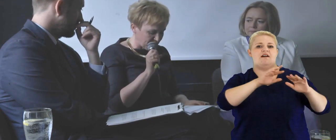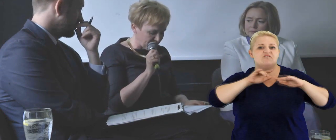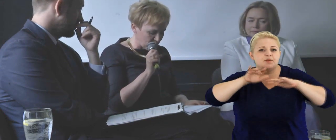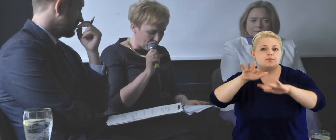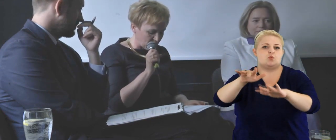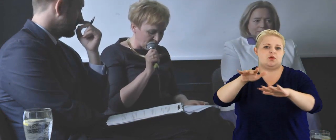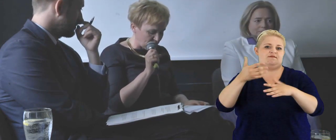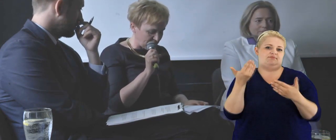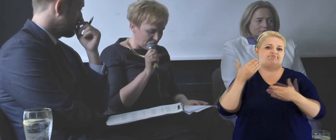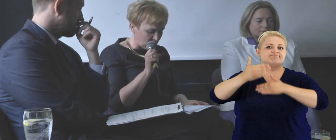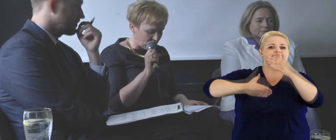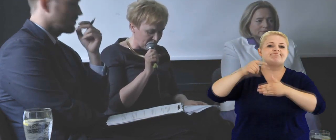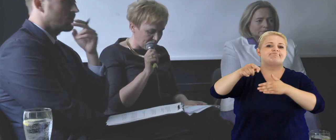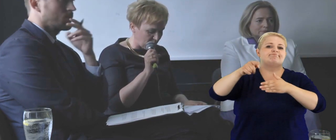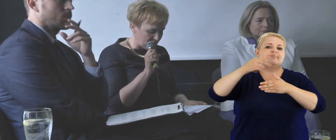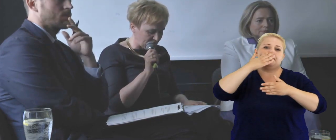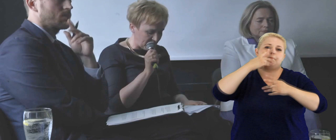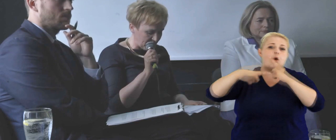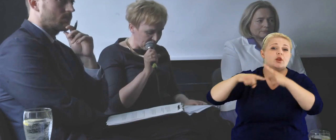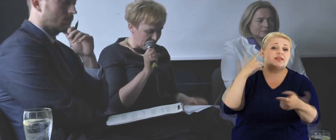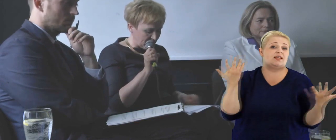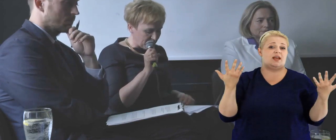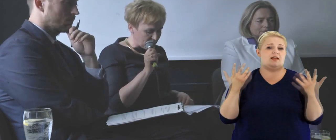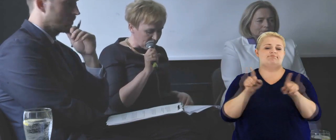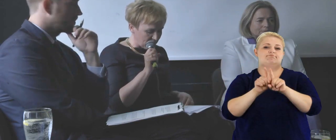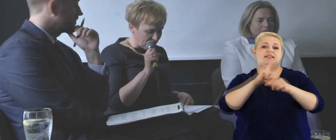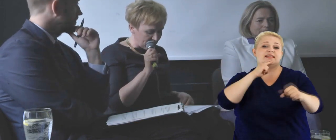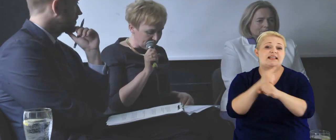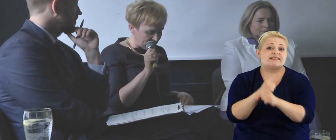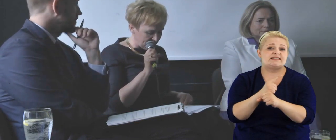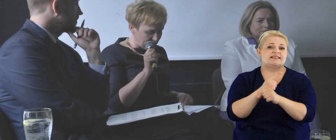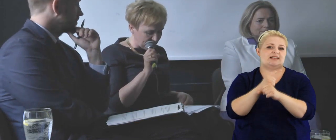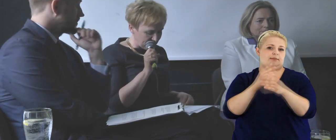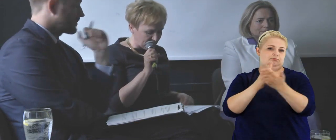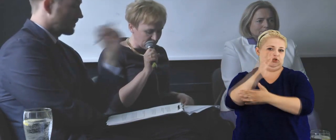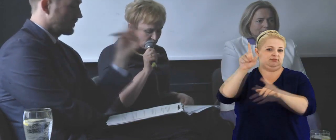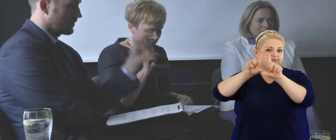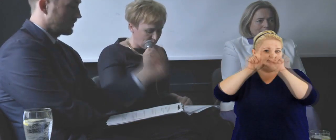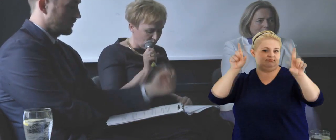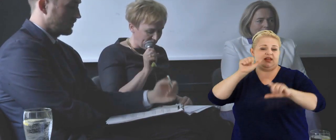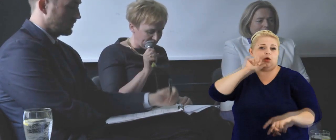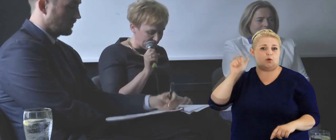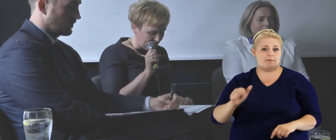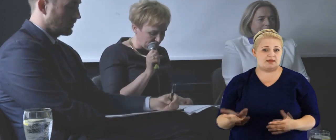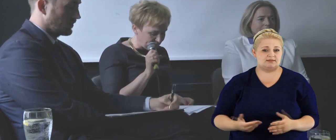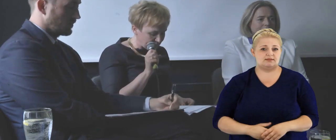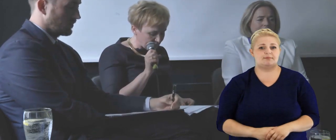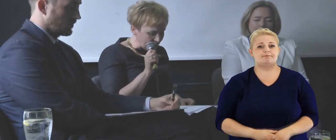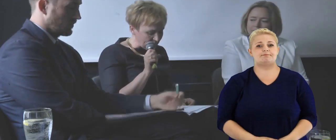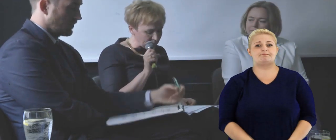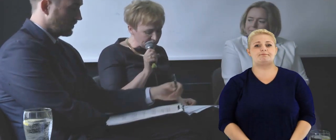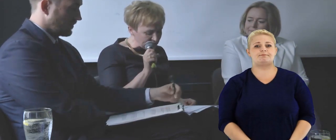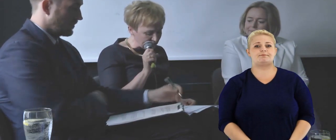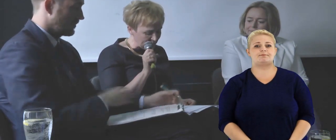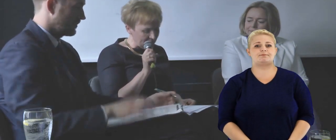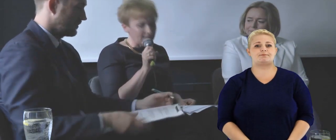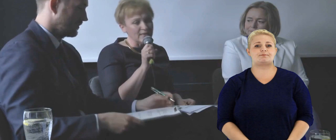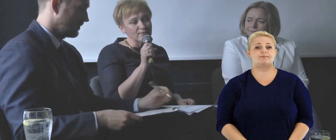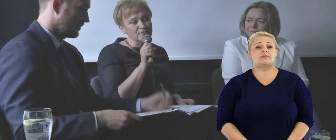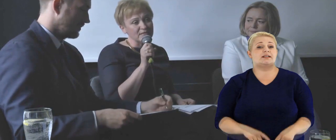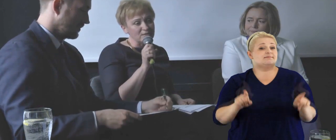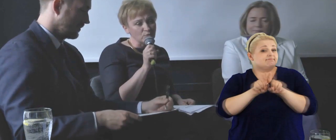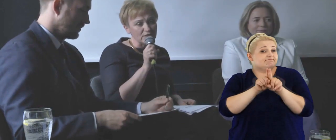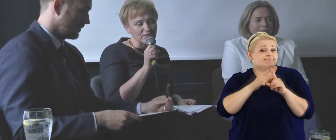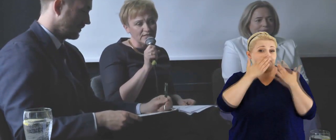wywarcie wpływu na procesy kształtowania polityki i podejmowania decyzji przez instytucje europejskie. Przy czym